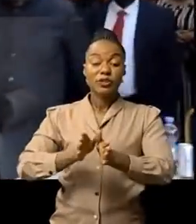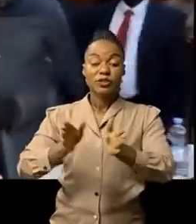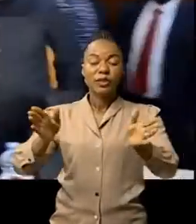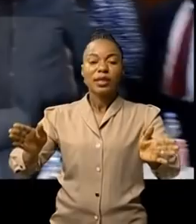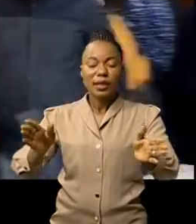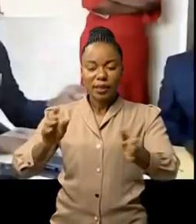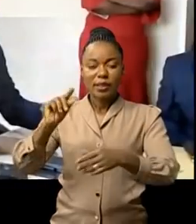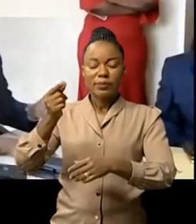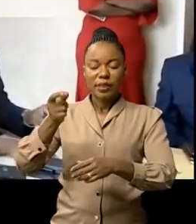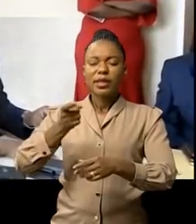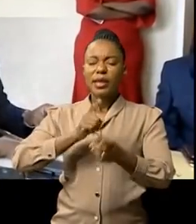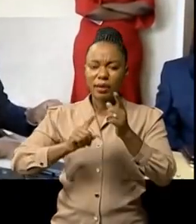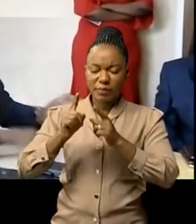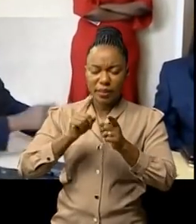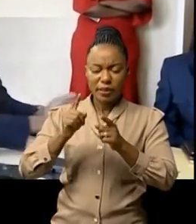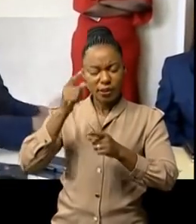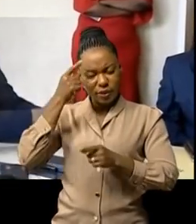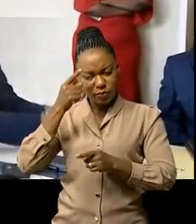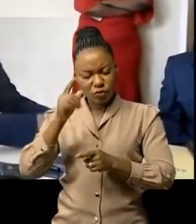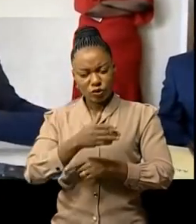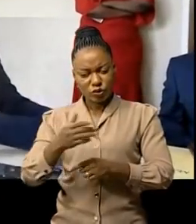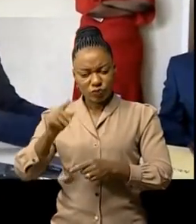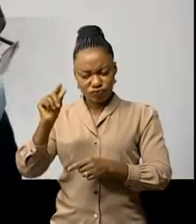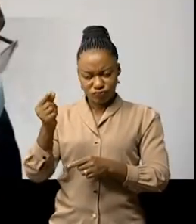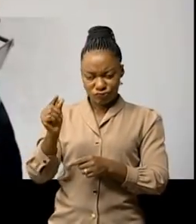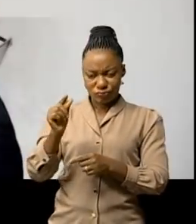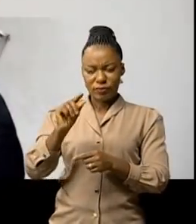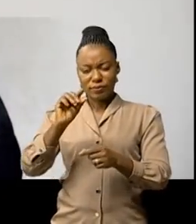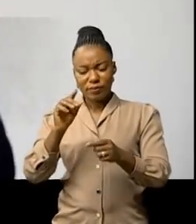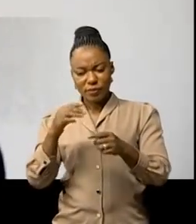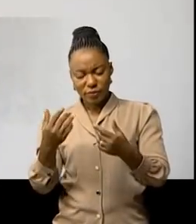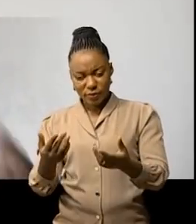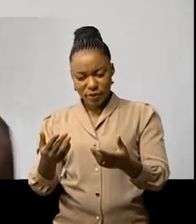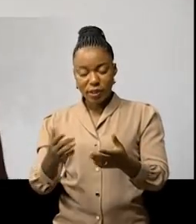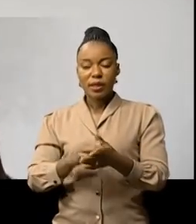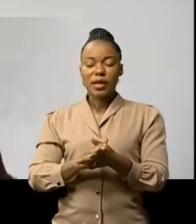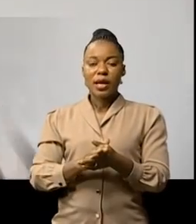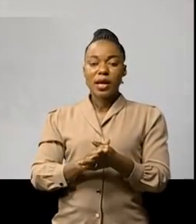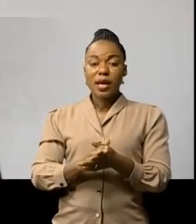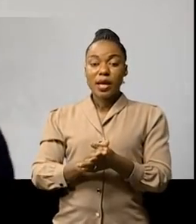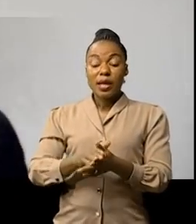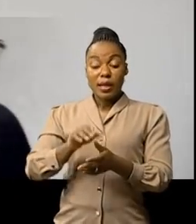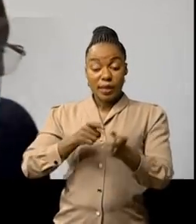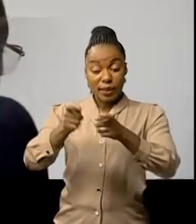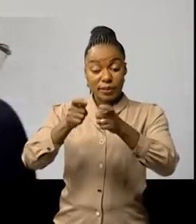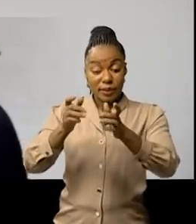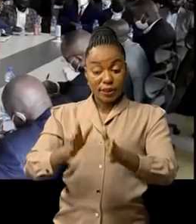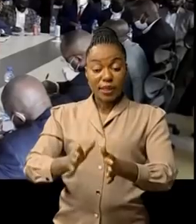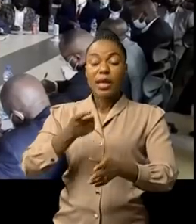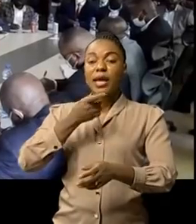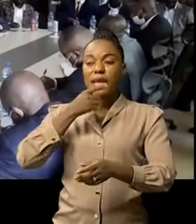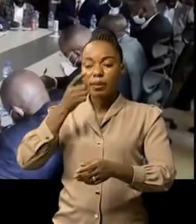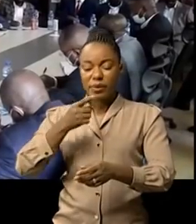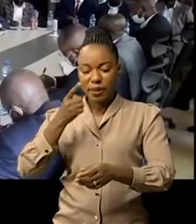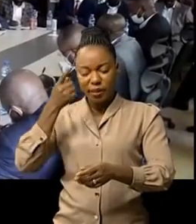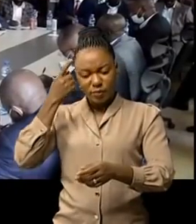certifications de substances minérales précieuses et semi-précieuses, Freddy Mwambakanikou, a saisi cette opportunité pour